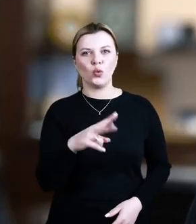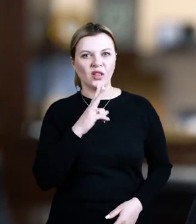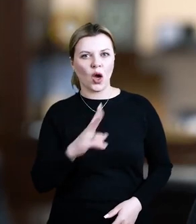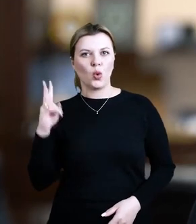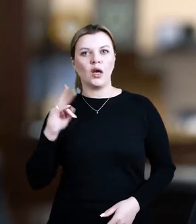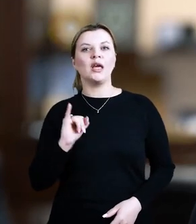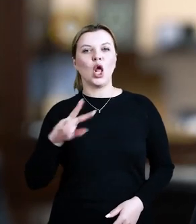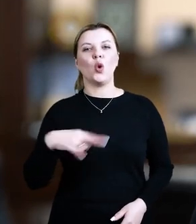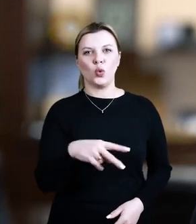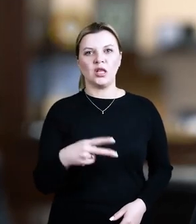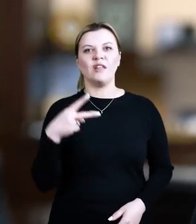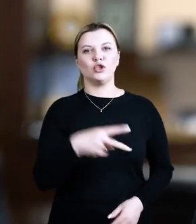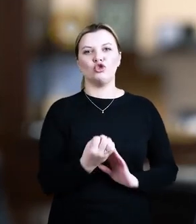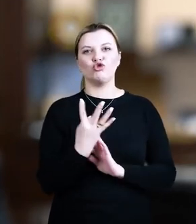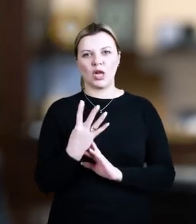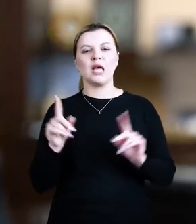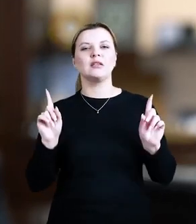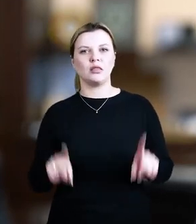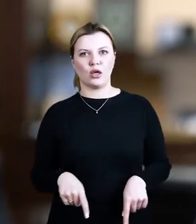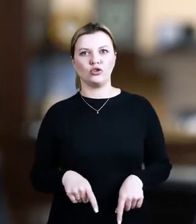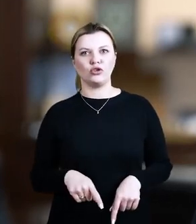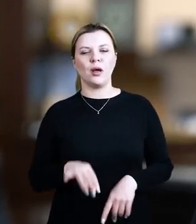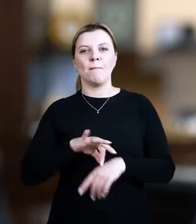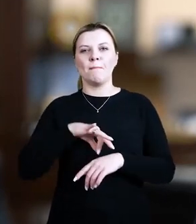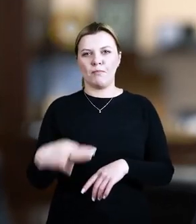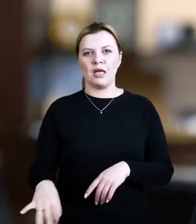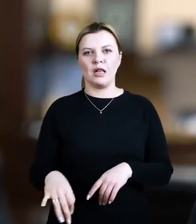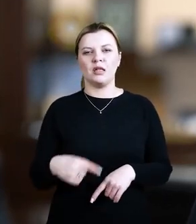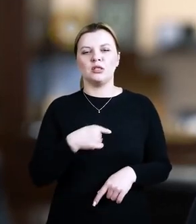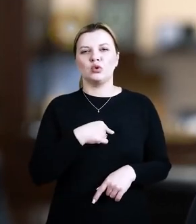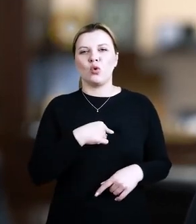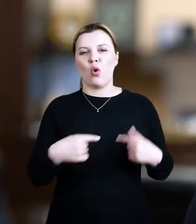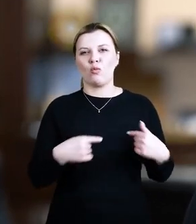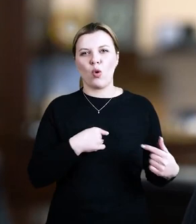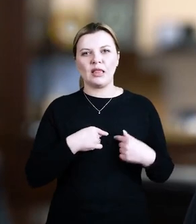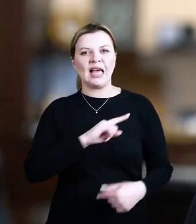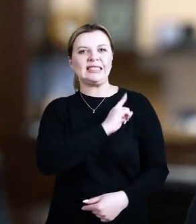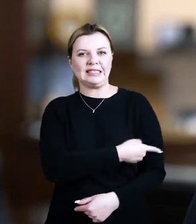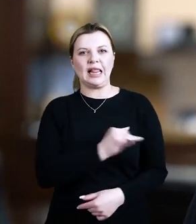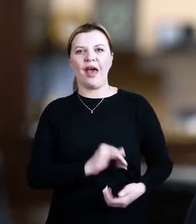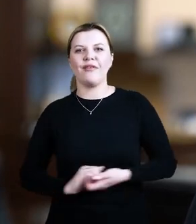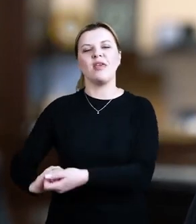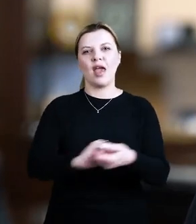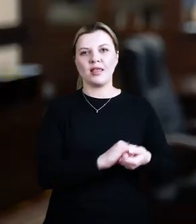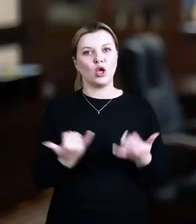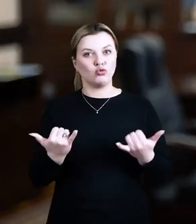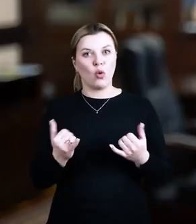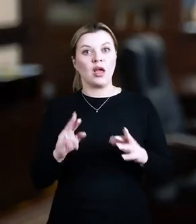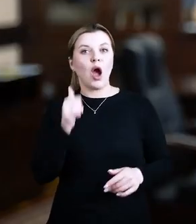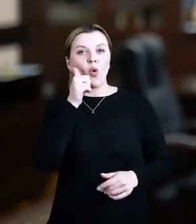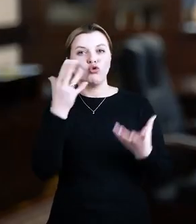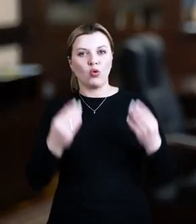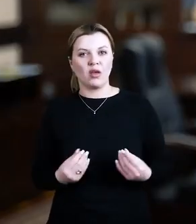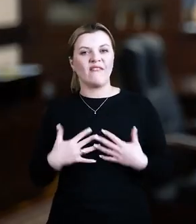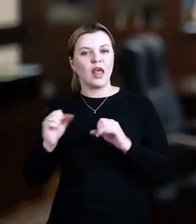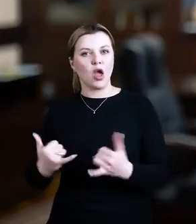два роки тому І лютий 2014 теж Біль, скорбота, сила та єдність Сьогодні,